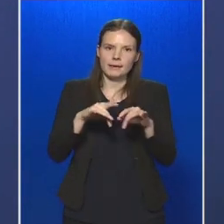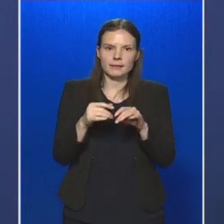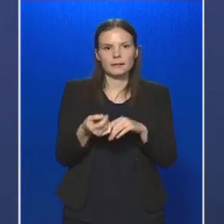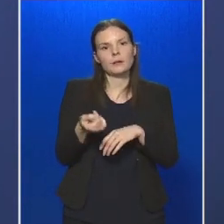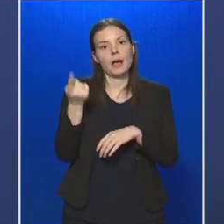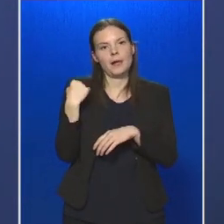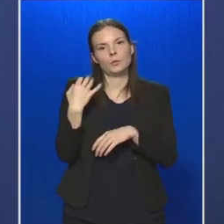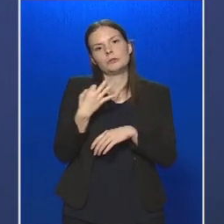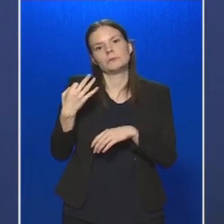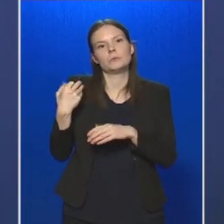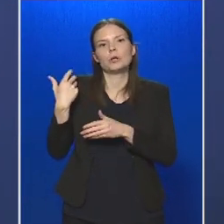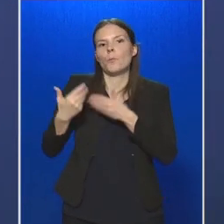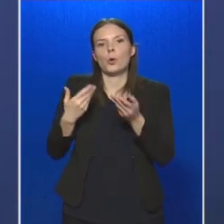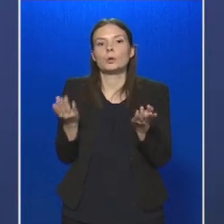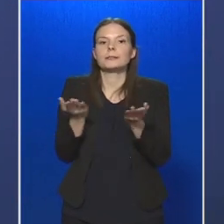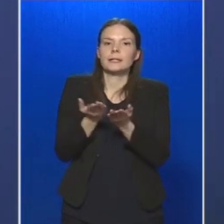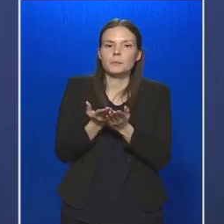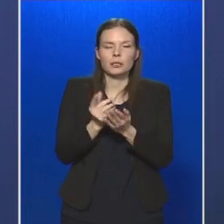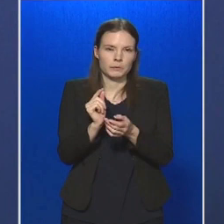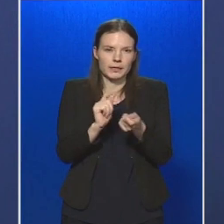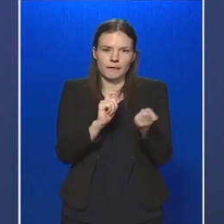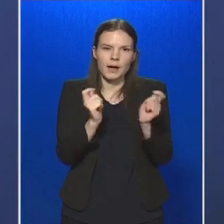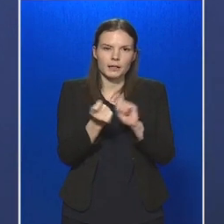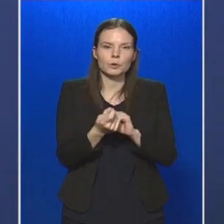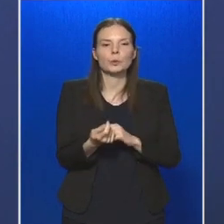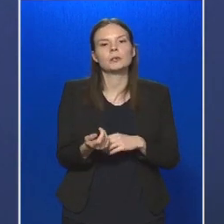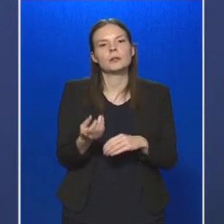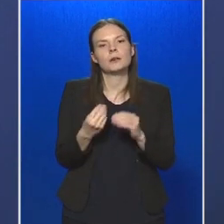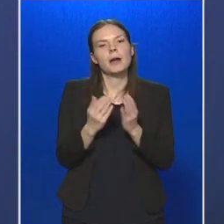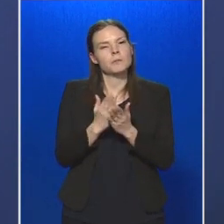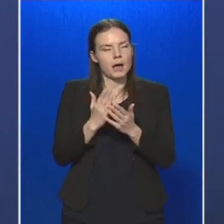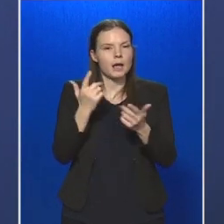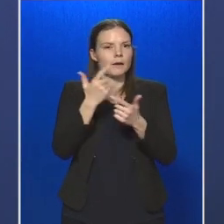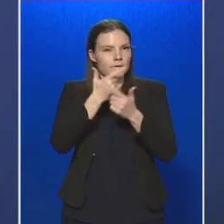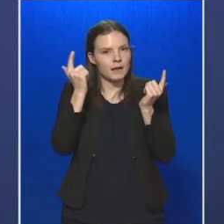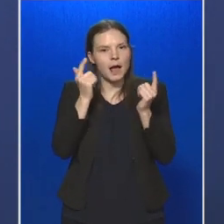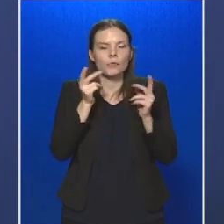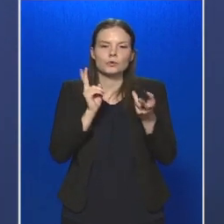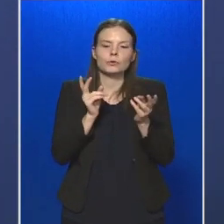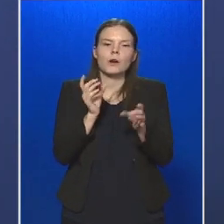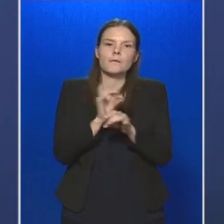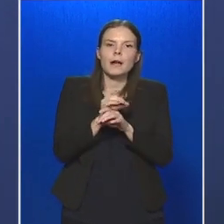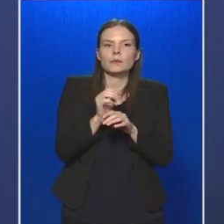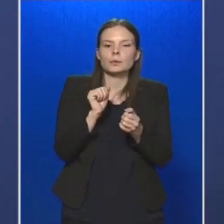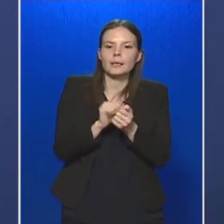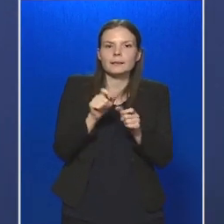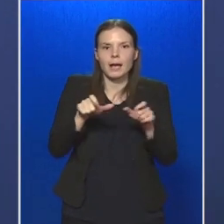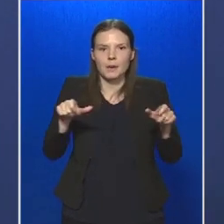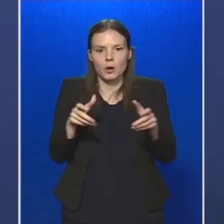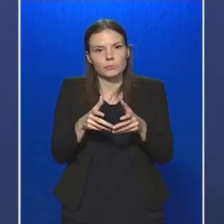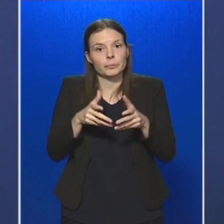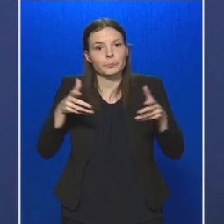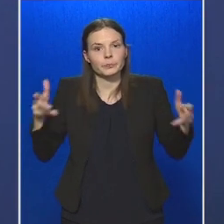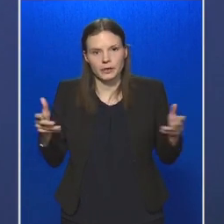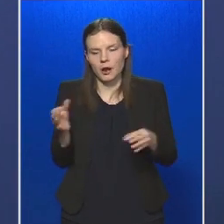napokhoz képest annyiban változott, hogy egyértelműen növekszik a fertőzöttek száma az